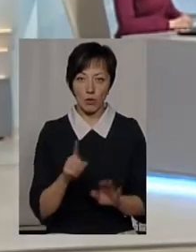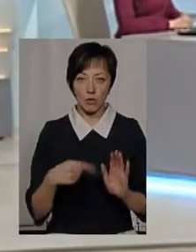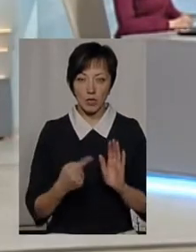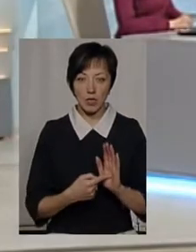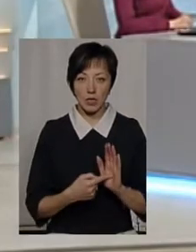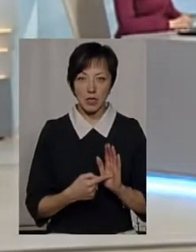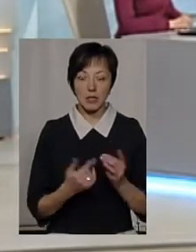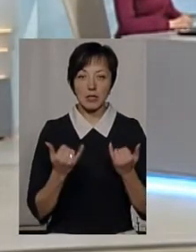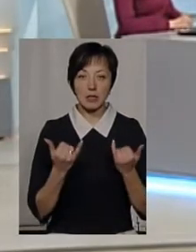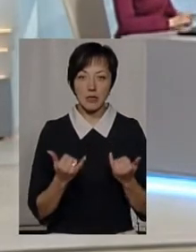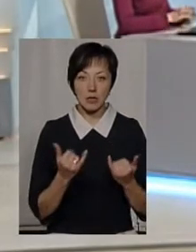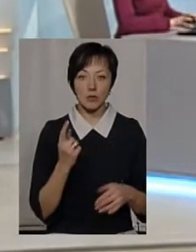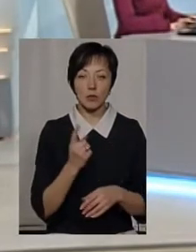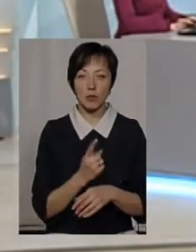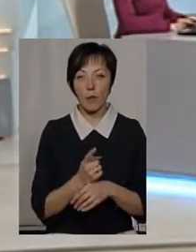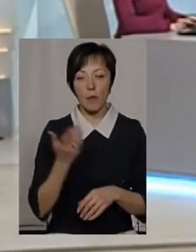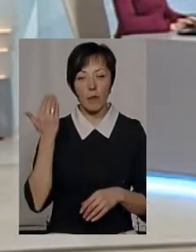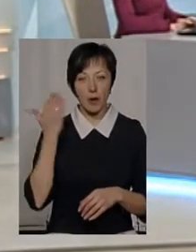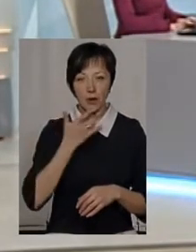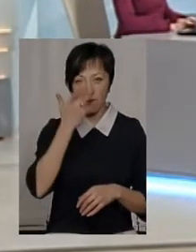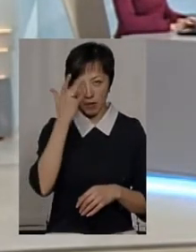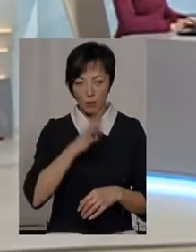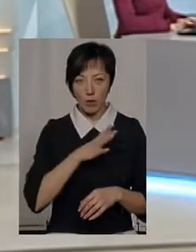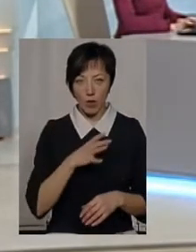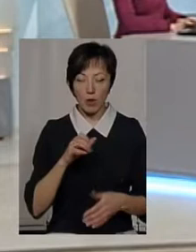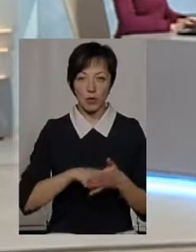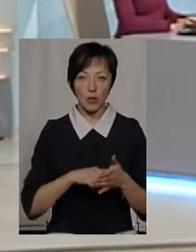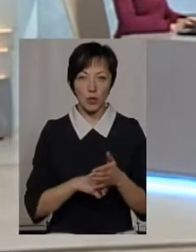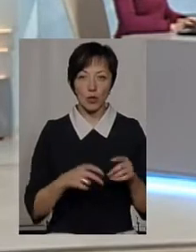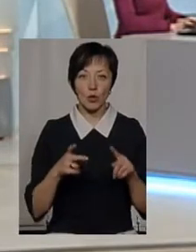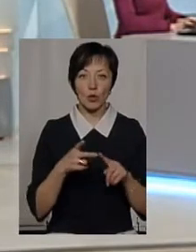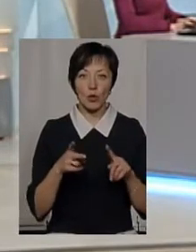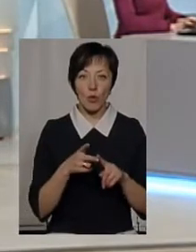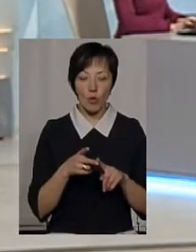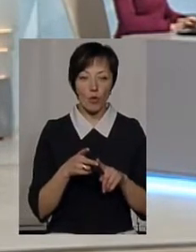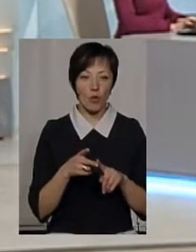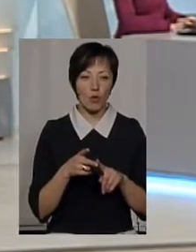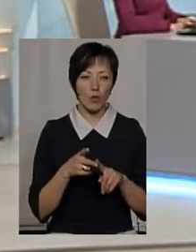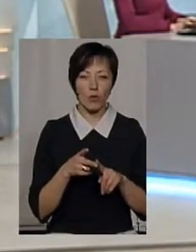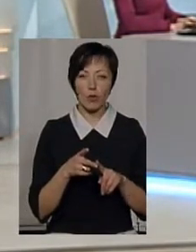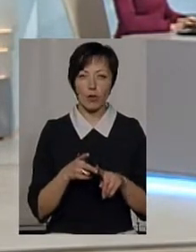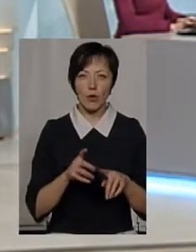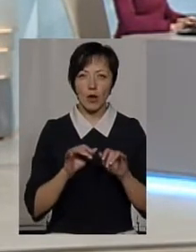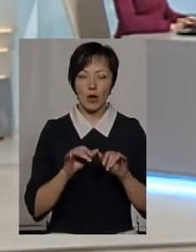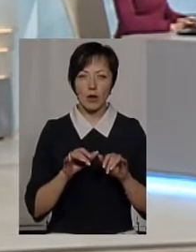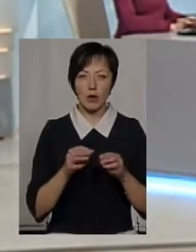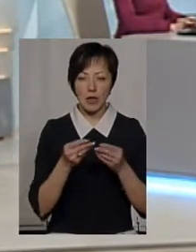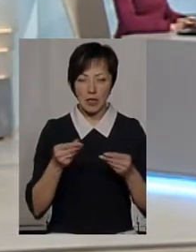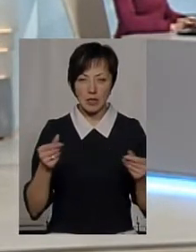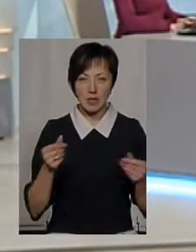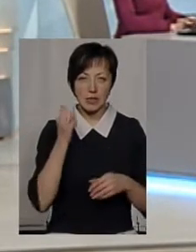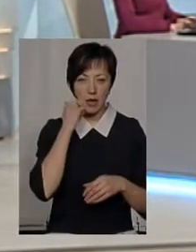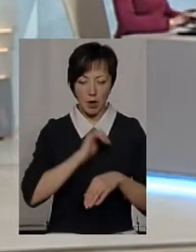Зараз додаткова заборона. Та заборона попередня, літня, вона була продиктована другою линькою раків. Це той період, коли раки скидають старий